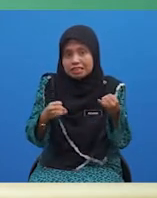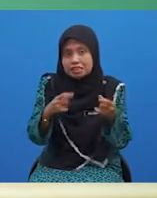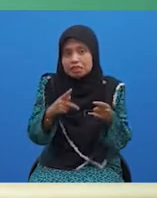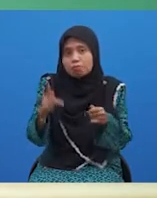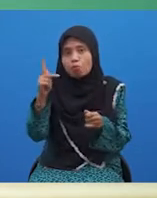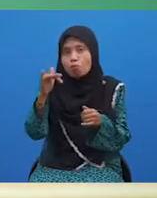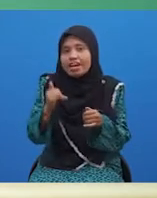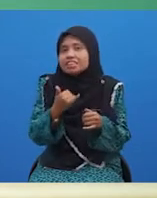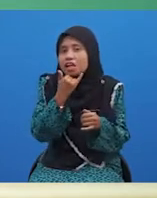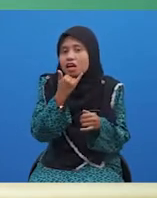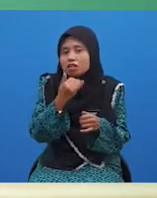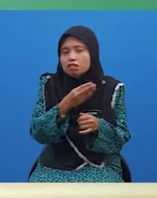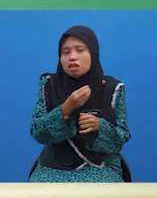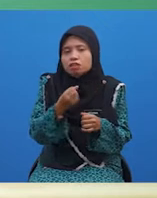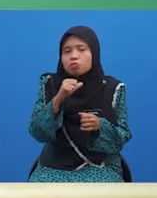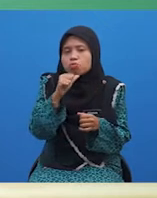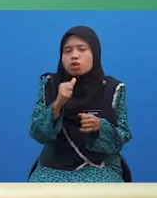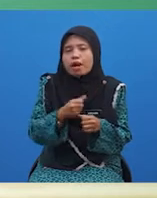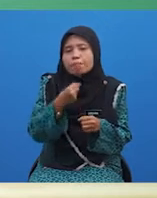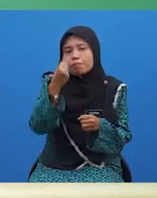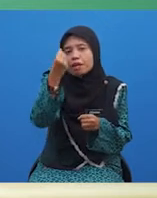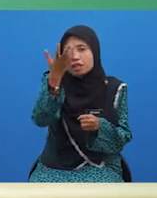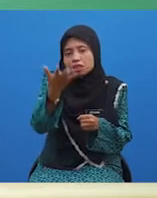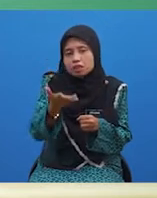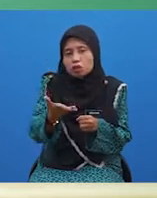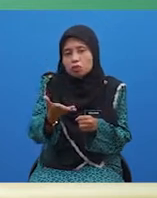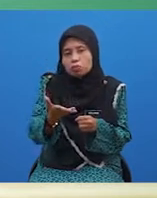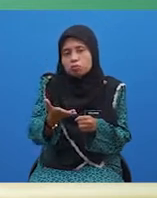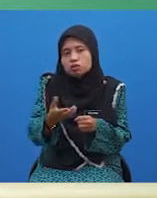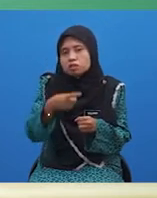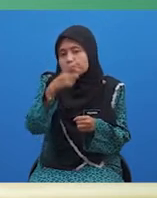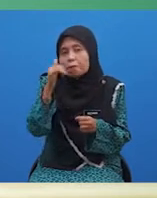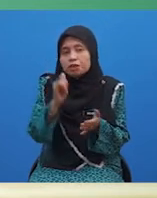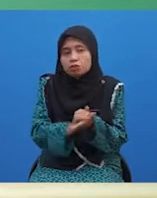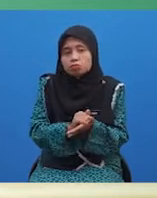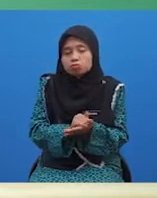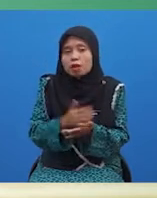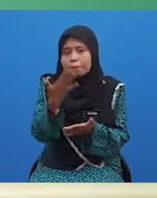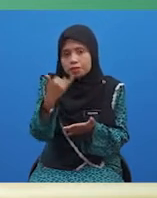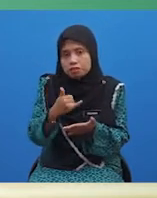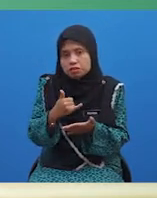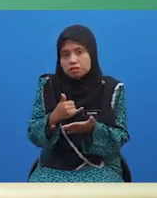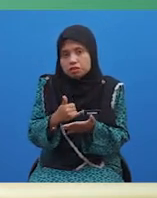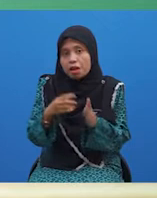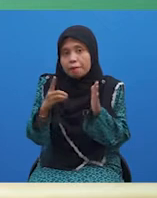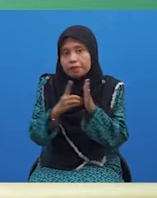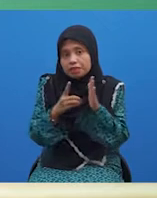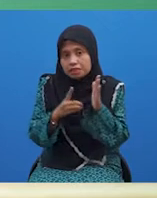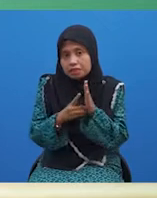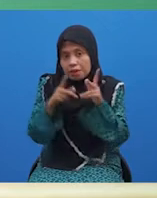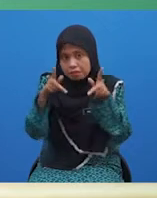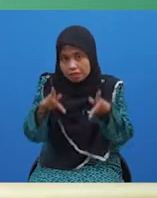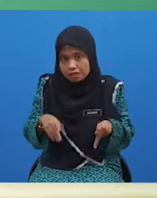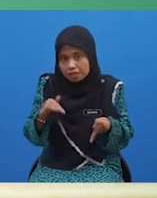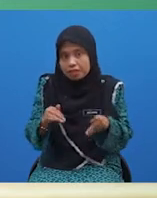dan bukannya menyatakan sebab itu secara umum sahaja. Berdasarkan